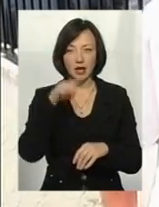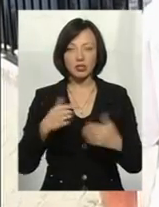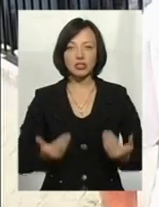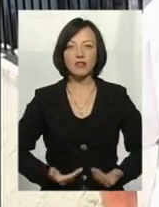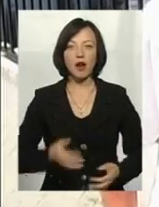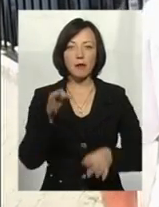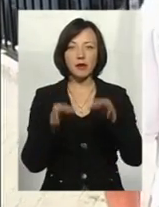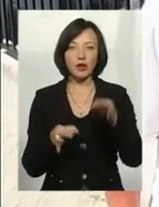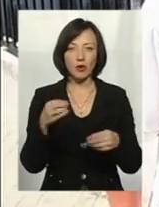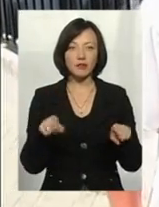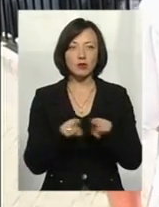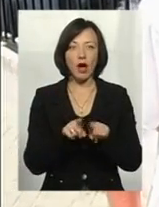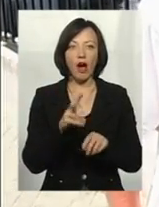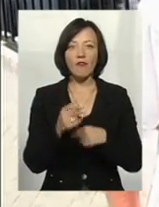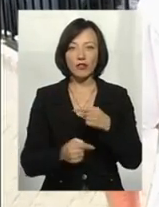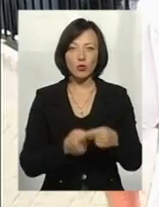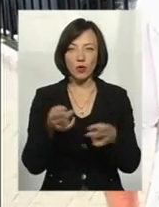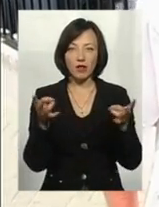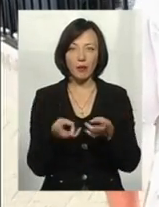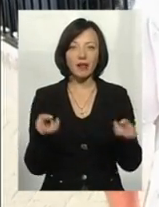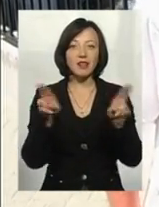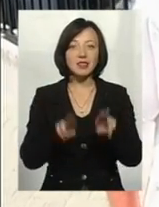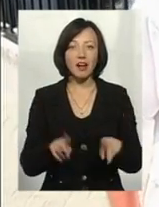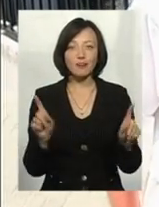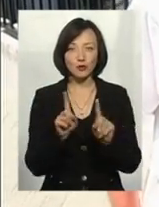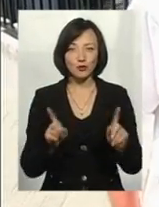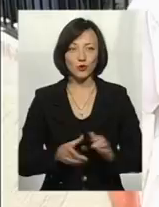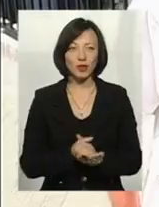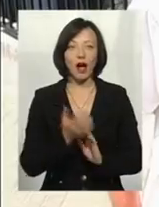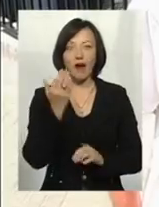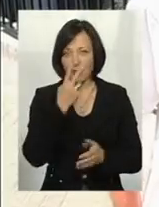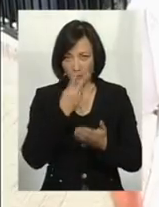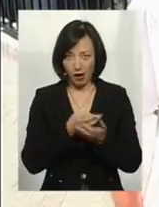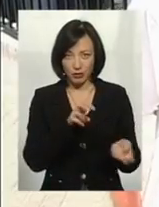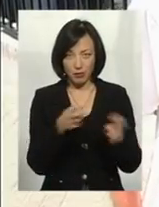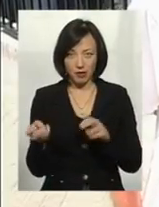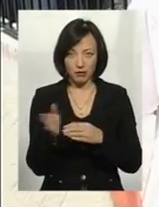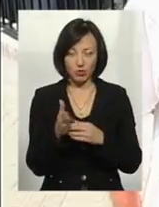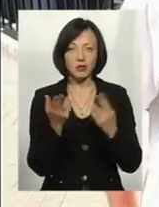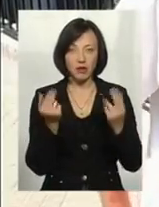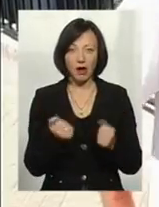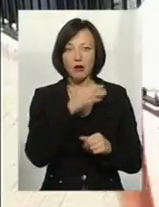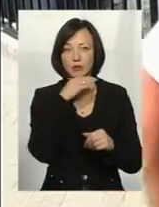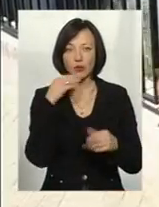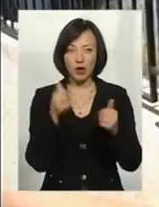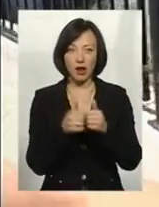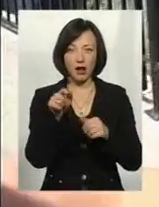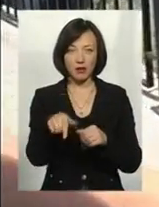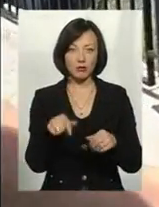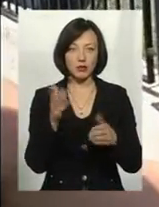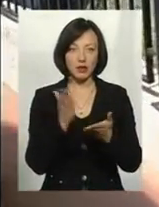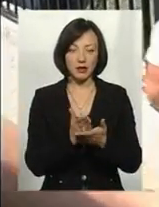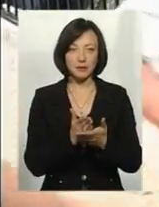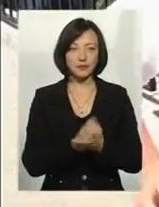жива природа все-таки, а внукам треба щось залишити. А ви бачили мертву рибу? Так, і багато. І ось рідом тут зі мною